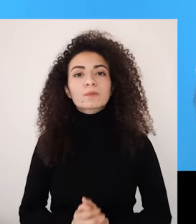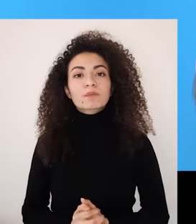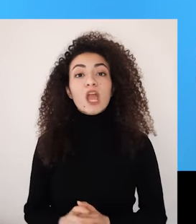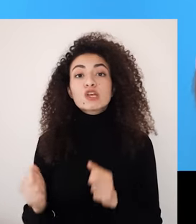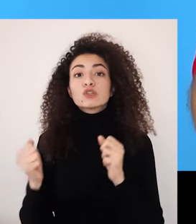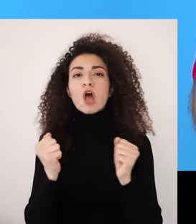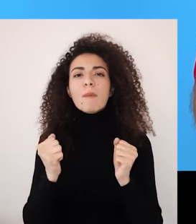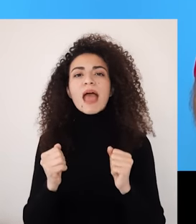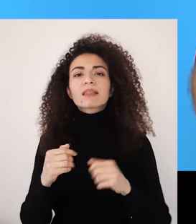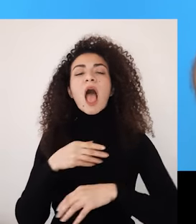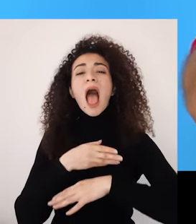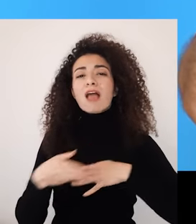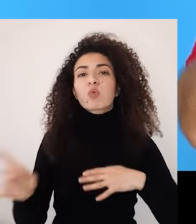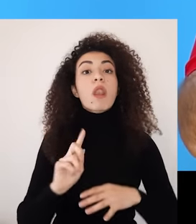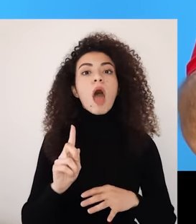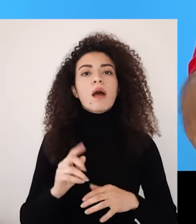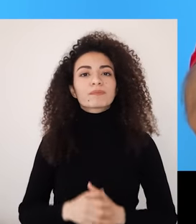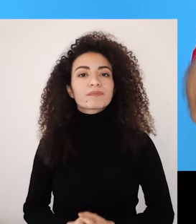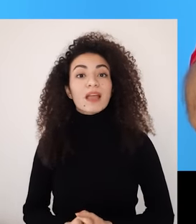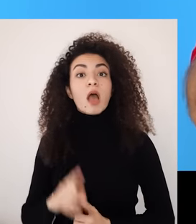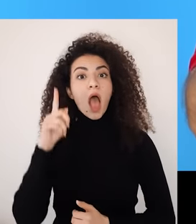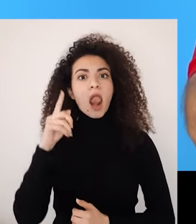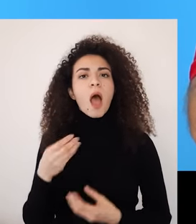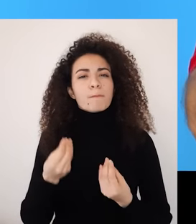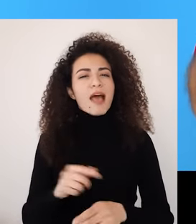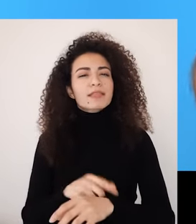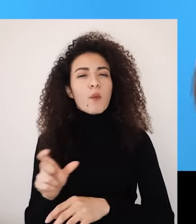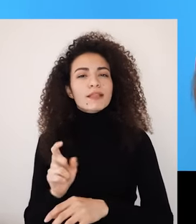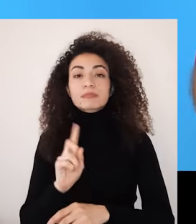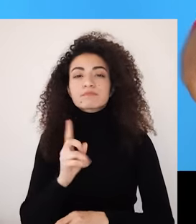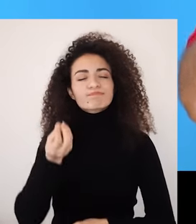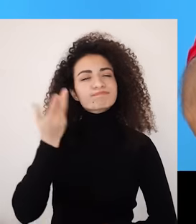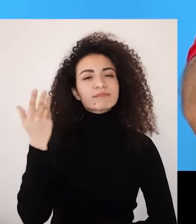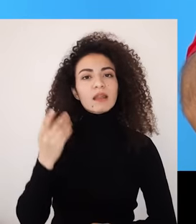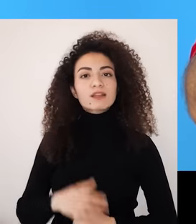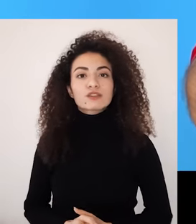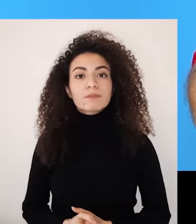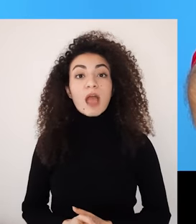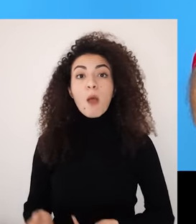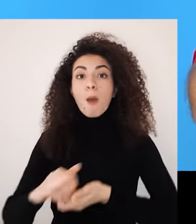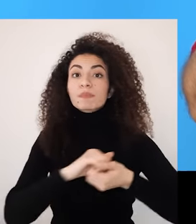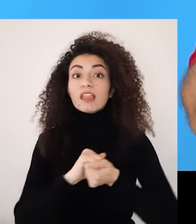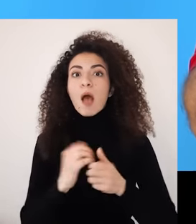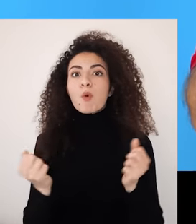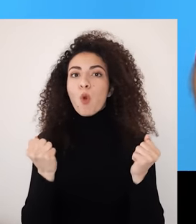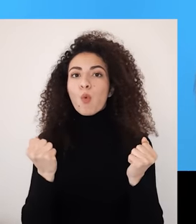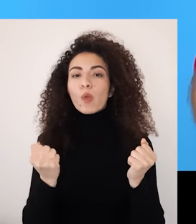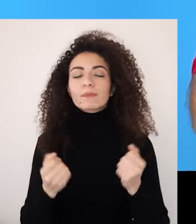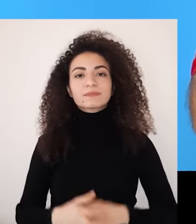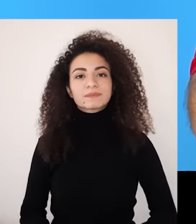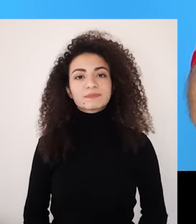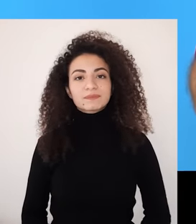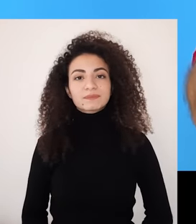غيرنا هالحكمة بنحصل عليها بمدرسة الحياة بتتلخص بعبارات أم أقوال من أولى نفسنا وبتعطينا قوة وشجاعة